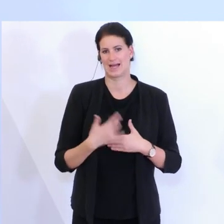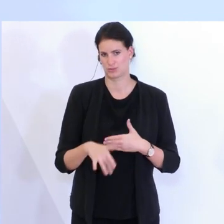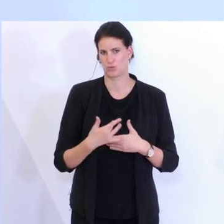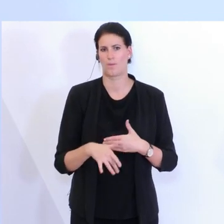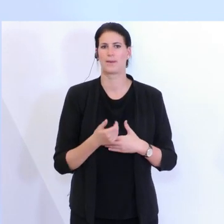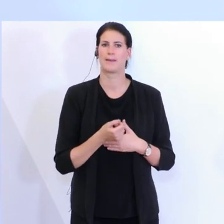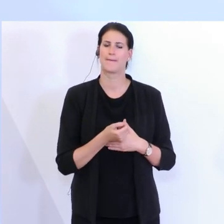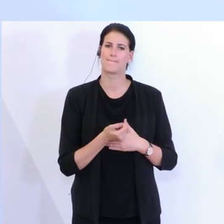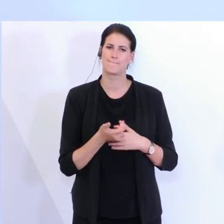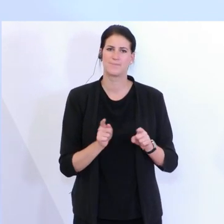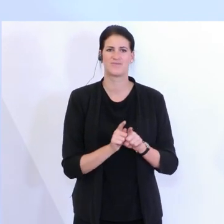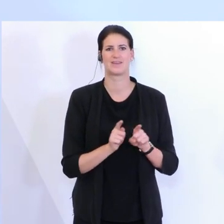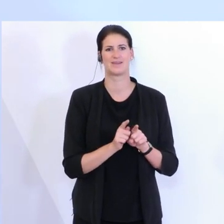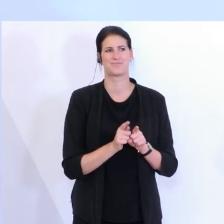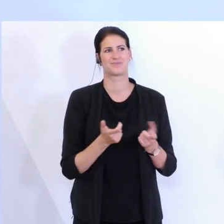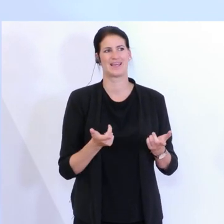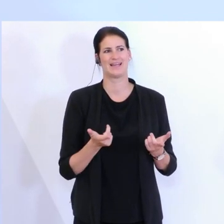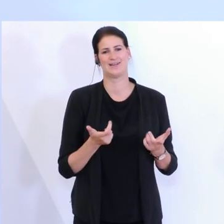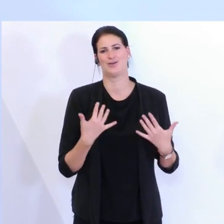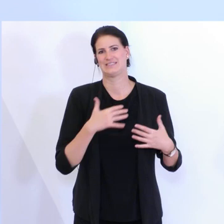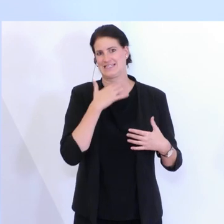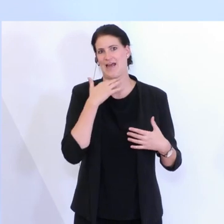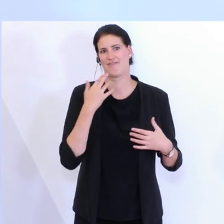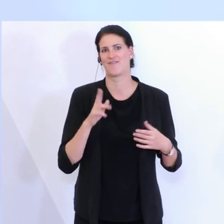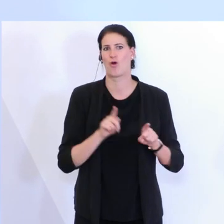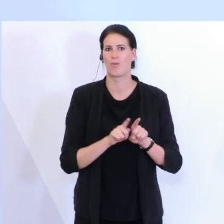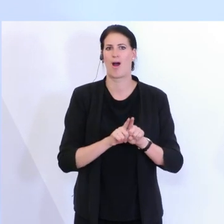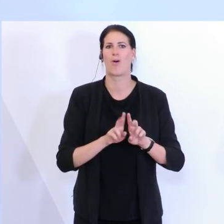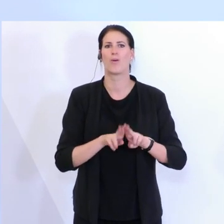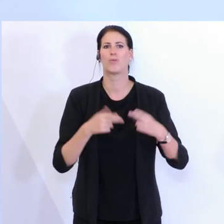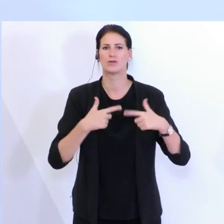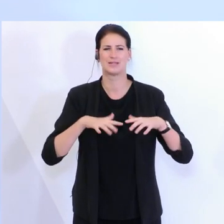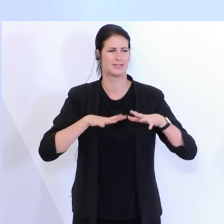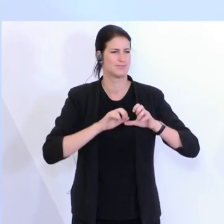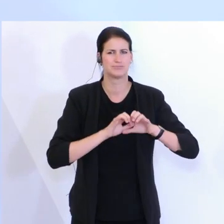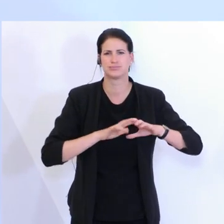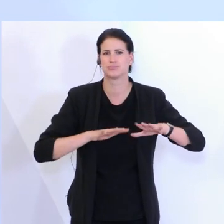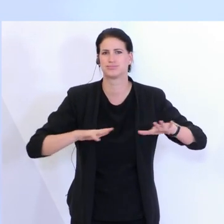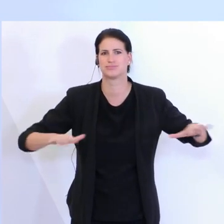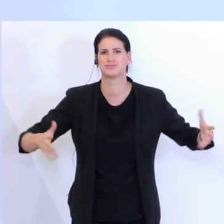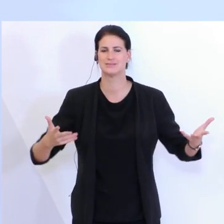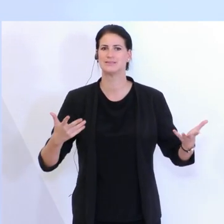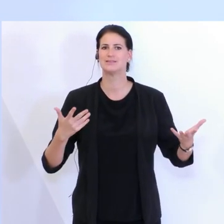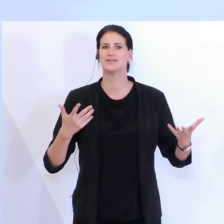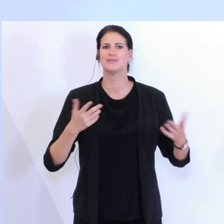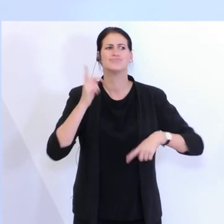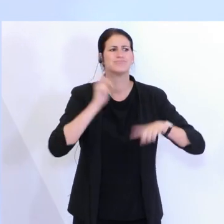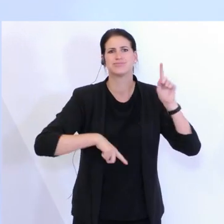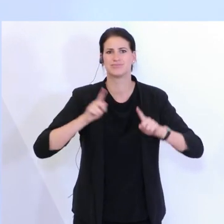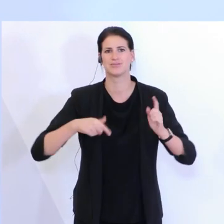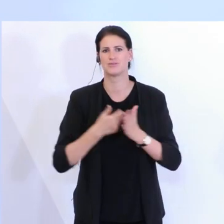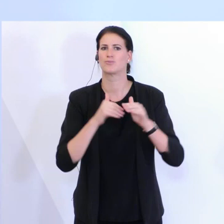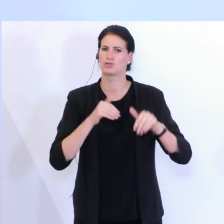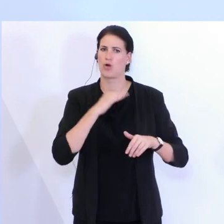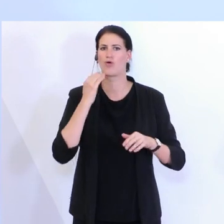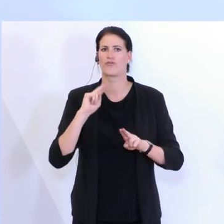mehr in die Fläche, in die Landschaften hineingeht, in die Bundesländer hineingeht. Da wird es noch die ein oder anderen Adaptionen geben müssen. Wir werden daraus